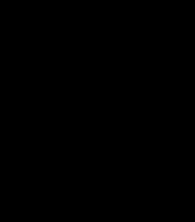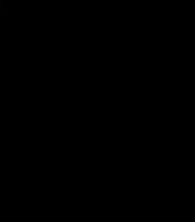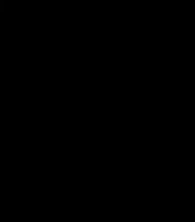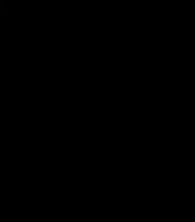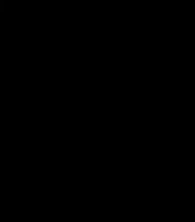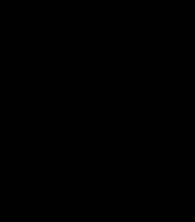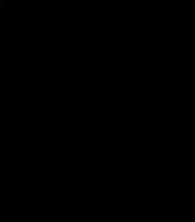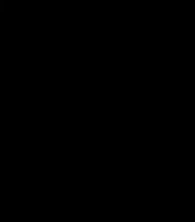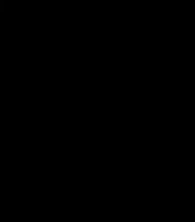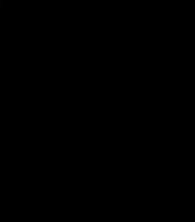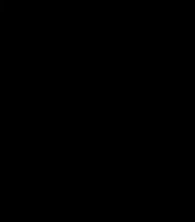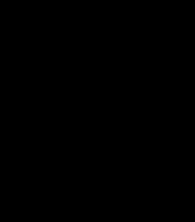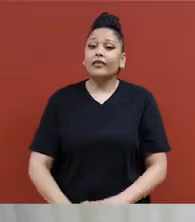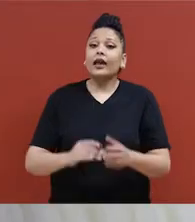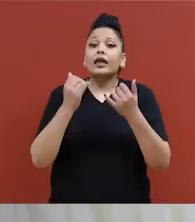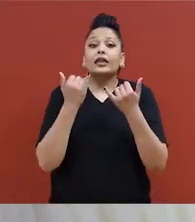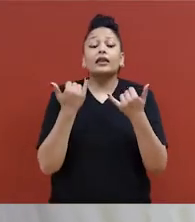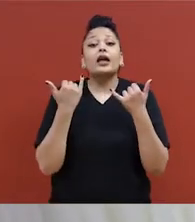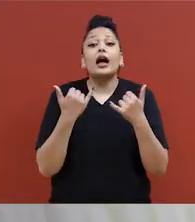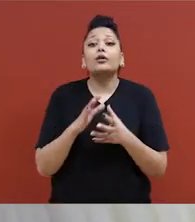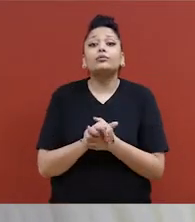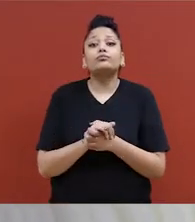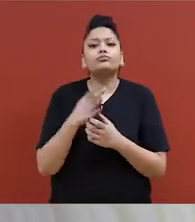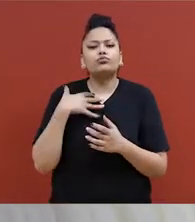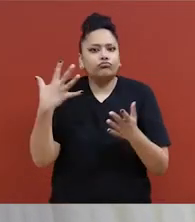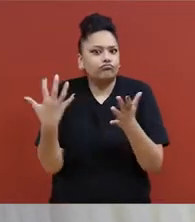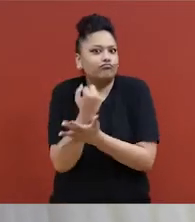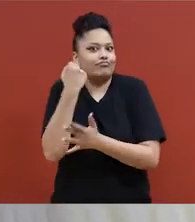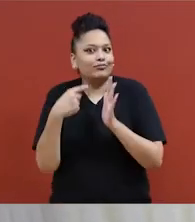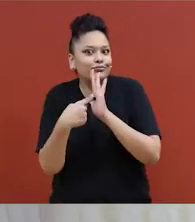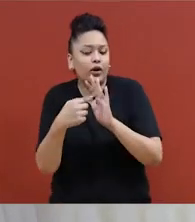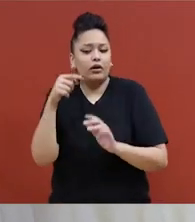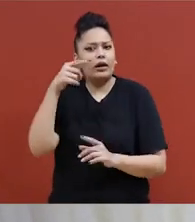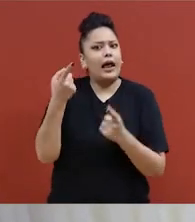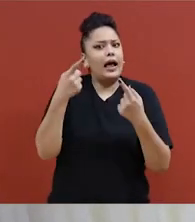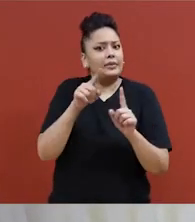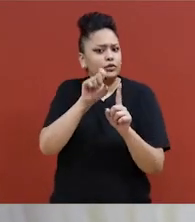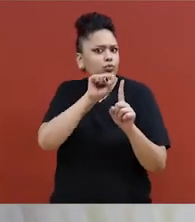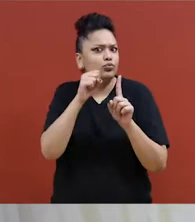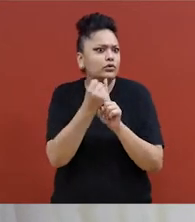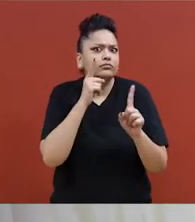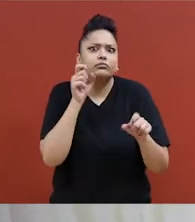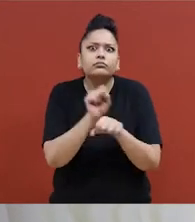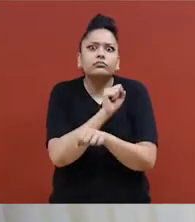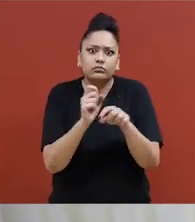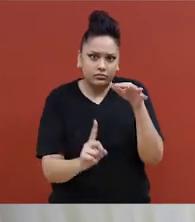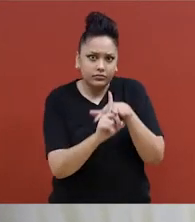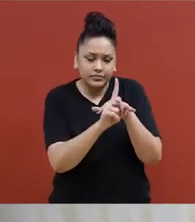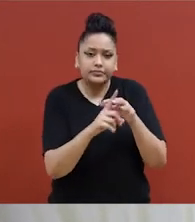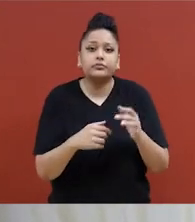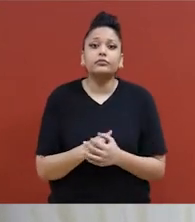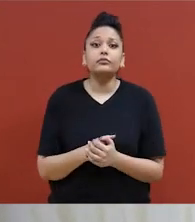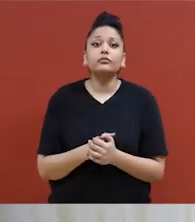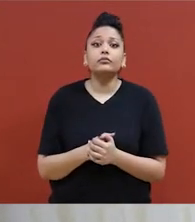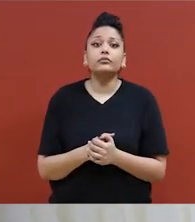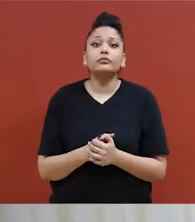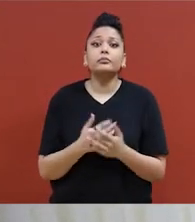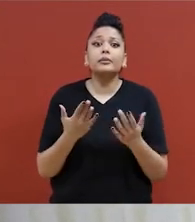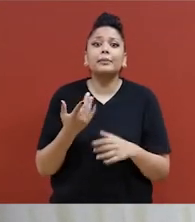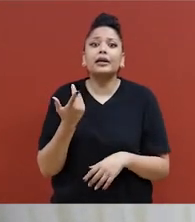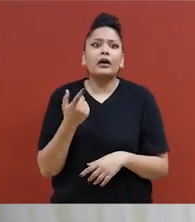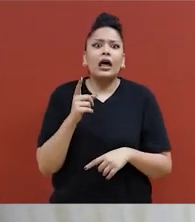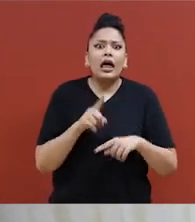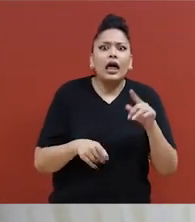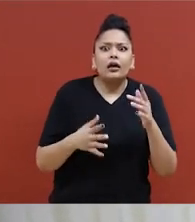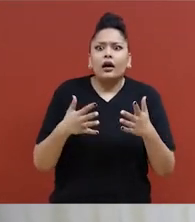techniques d'autodéfense. Wendo.ca On va jeter un regard sur certaines situations où, vous savez, on n'est pas en mesure d'utiliser verbalement